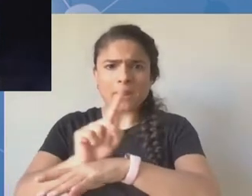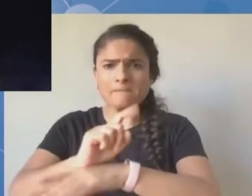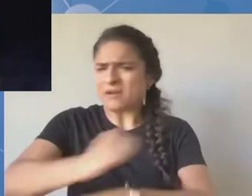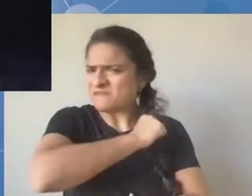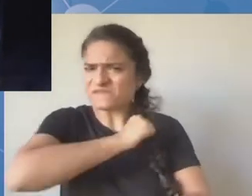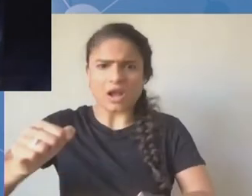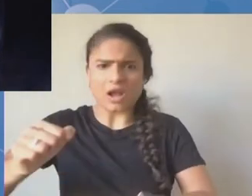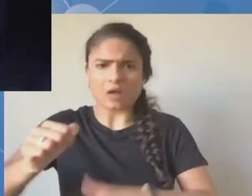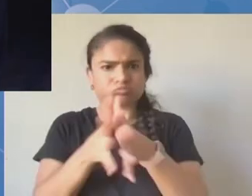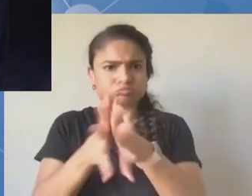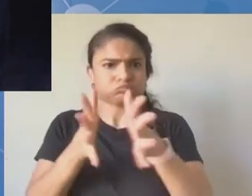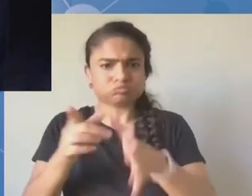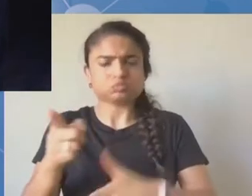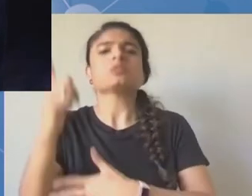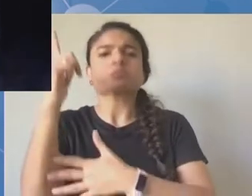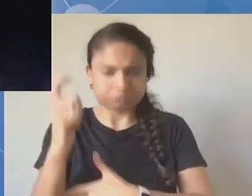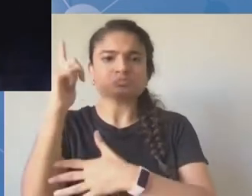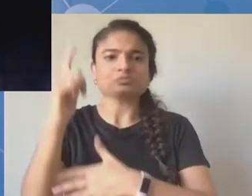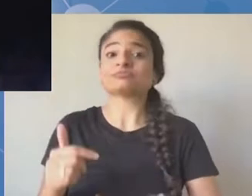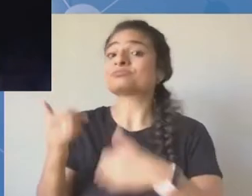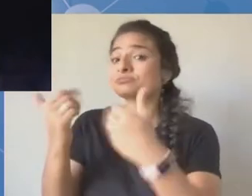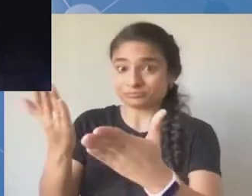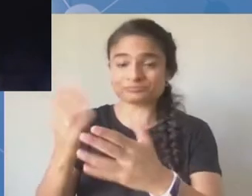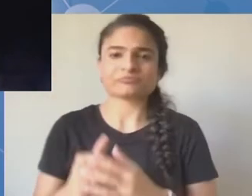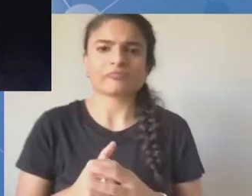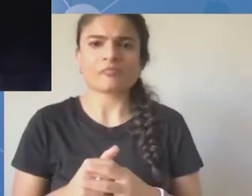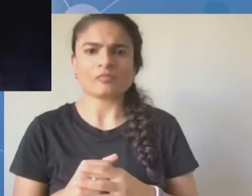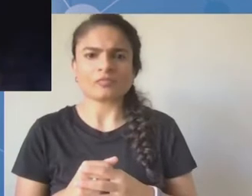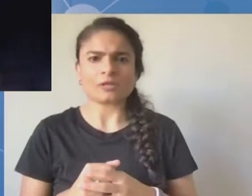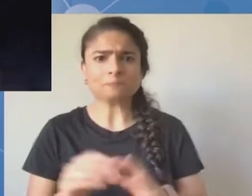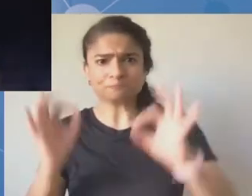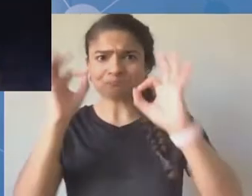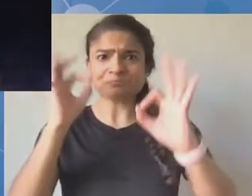Mogę zdjąć maseczkę? Dobrze, dziękuję. 90 sekund. Dziękuję.